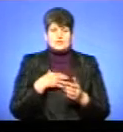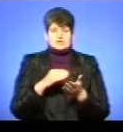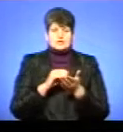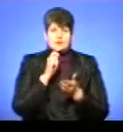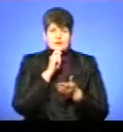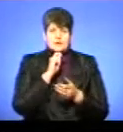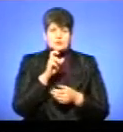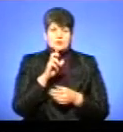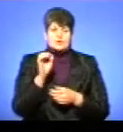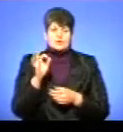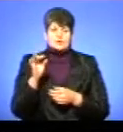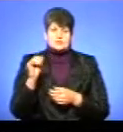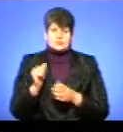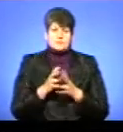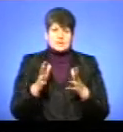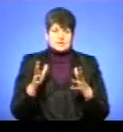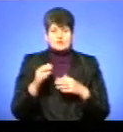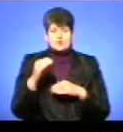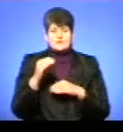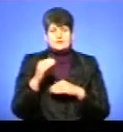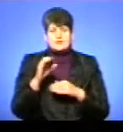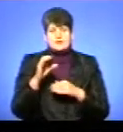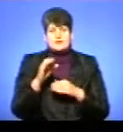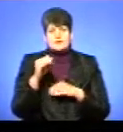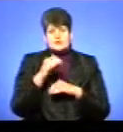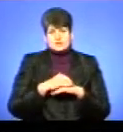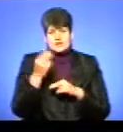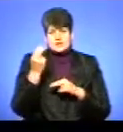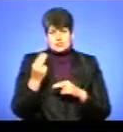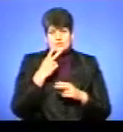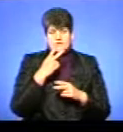Буденчук. Більше про сеанс вечірнього рисунка. Дивіться о 20.40.